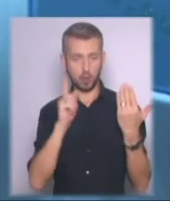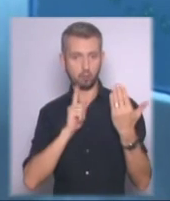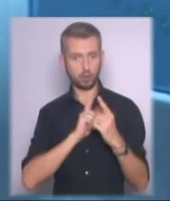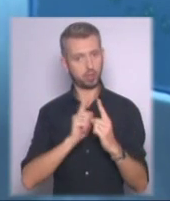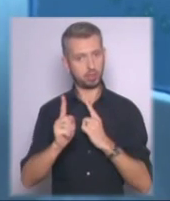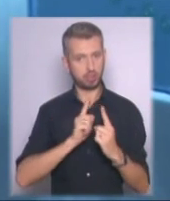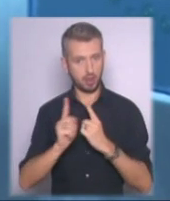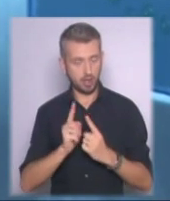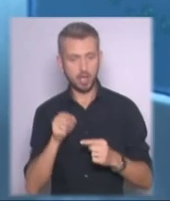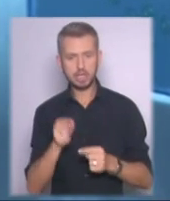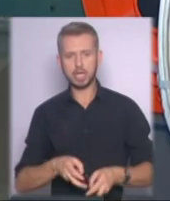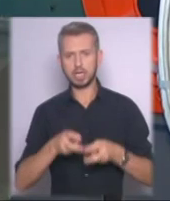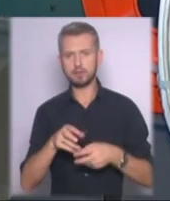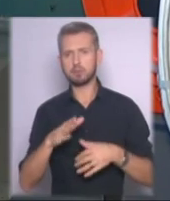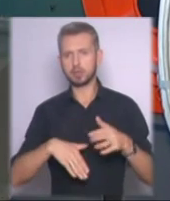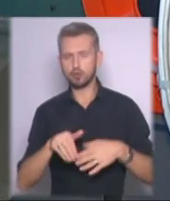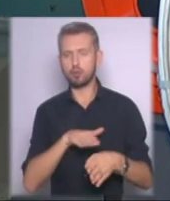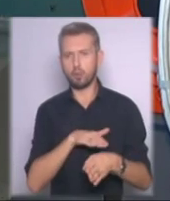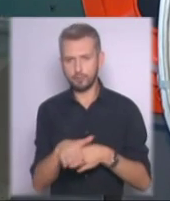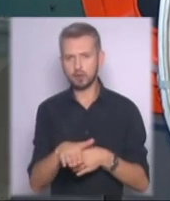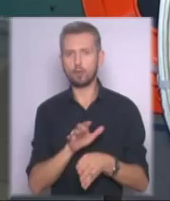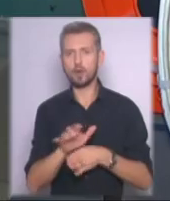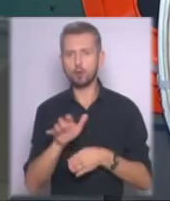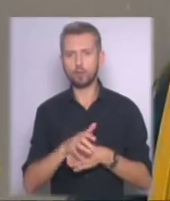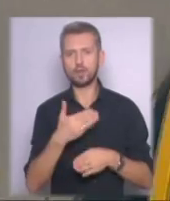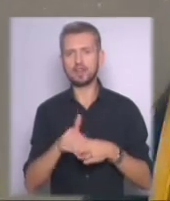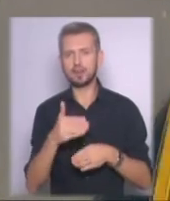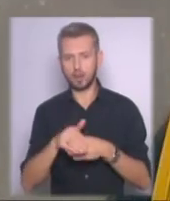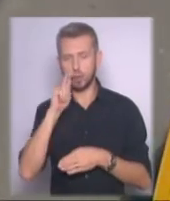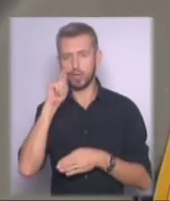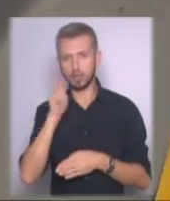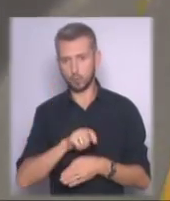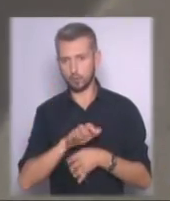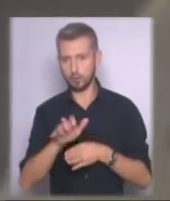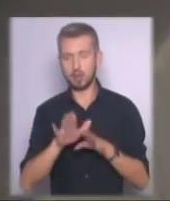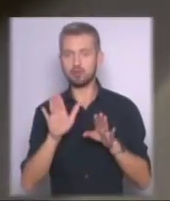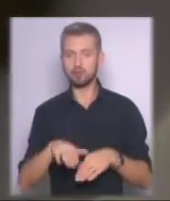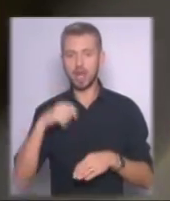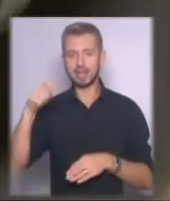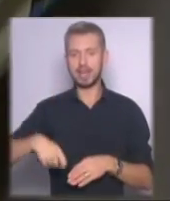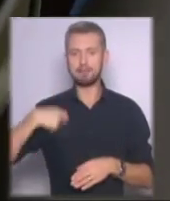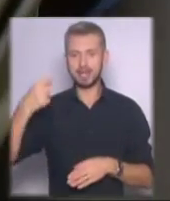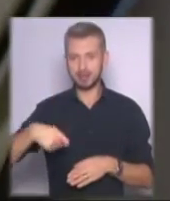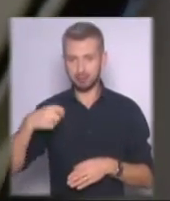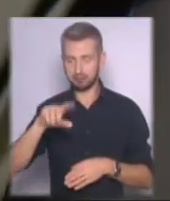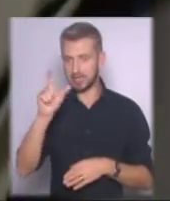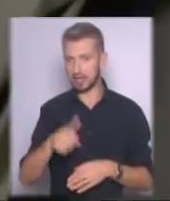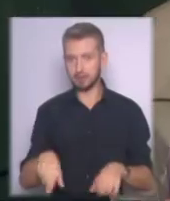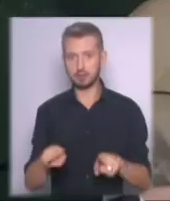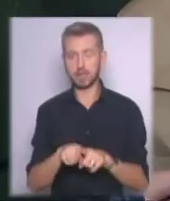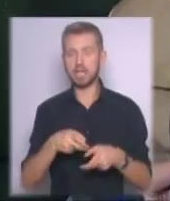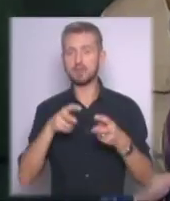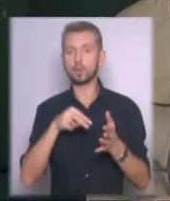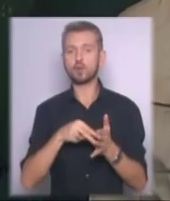практично повністю виготовлено із деталей українського виробництва. Лише лебідка італійська. Такий підйомник коштував майже 600 тисяч гривень.